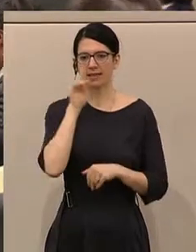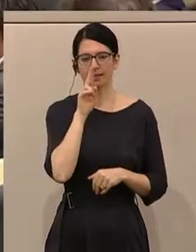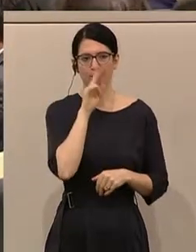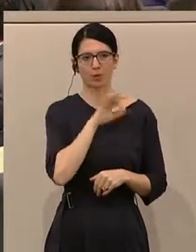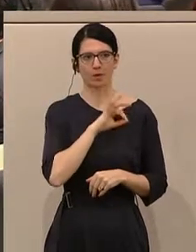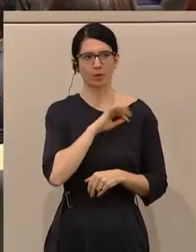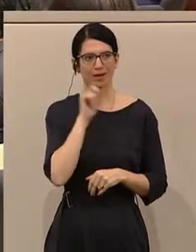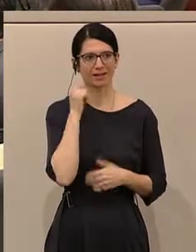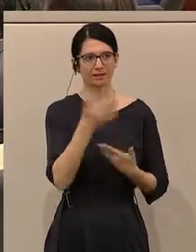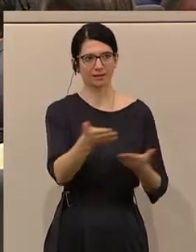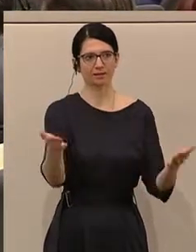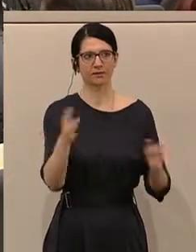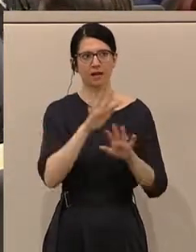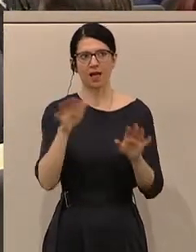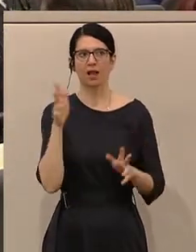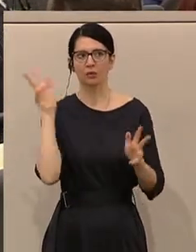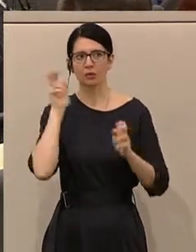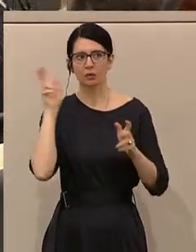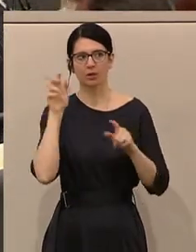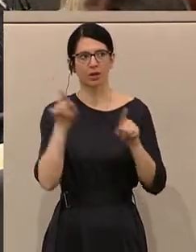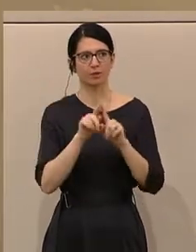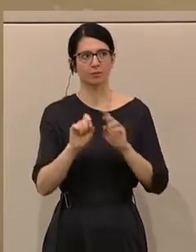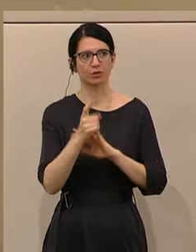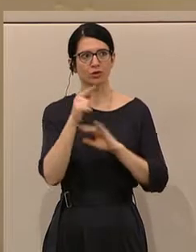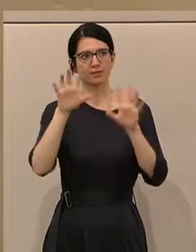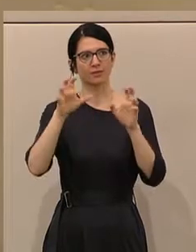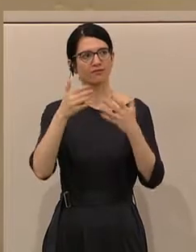Wolfgang Klinger, Wirtschaftssprecher der FPÖ, ist nun an Bord.